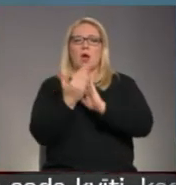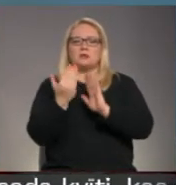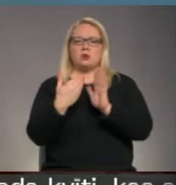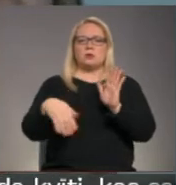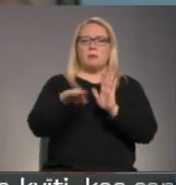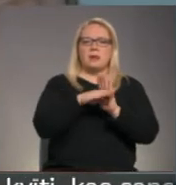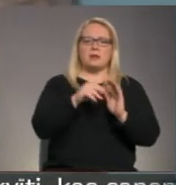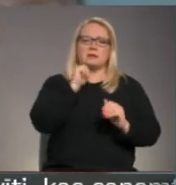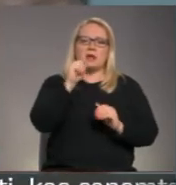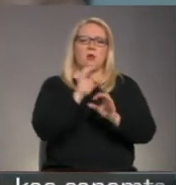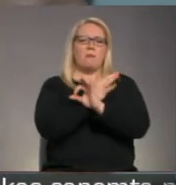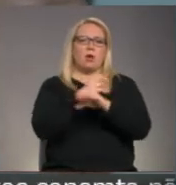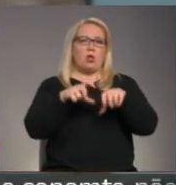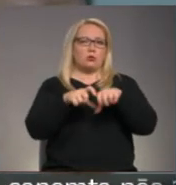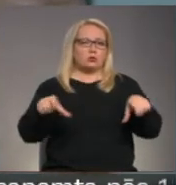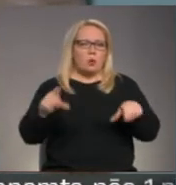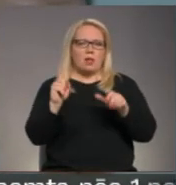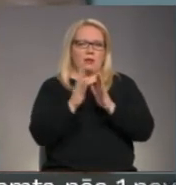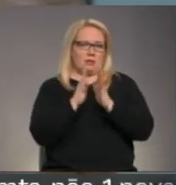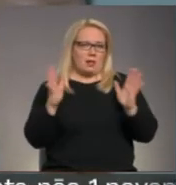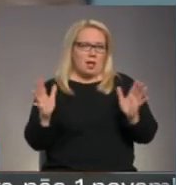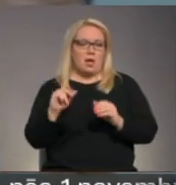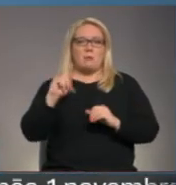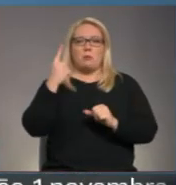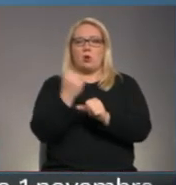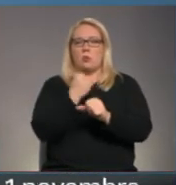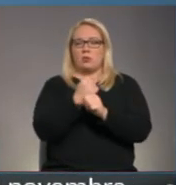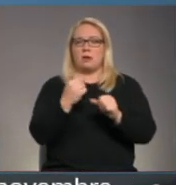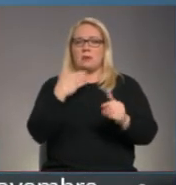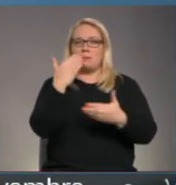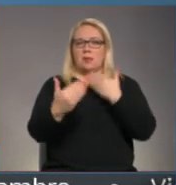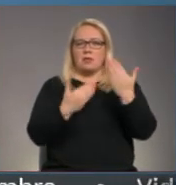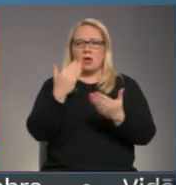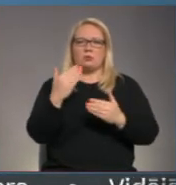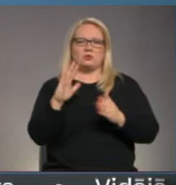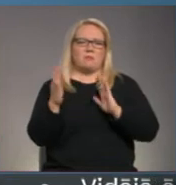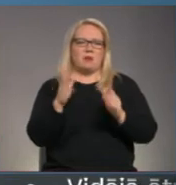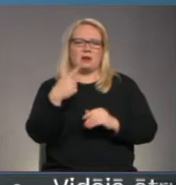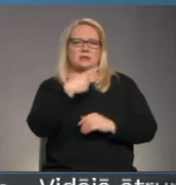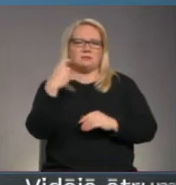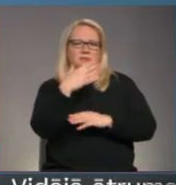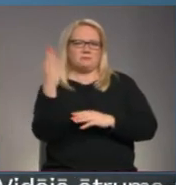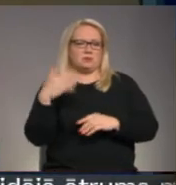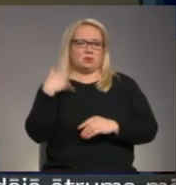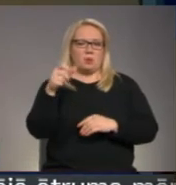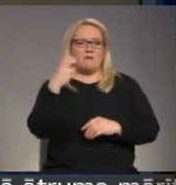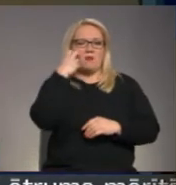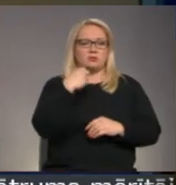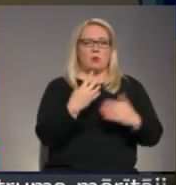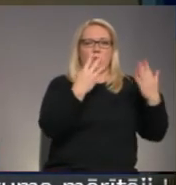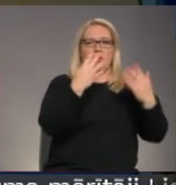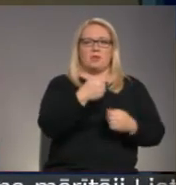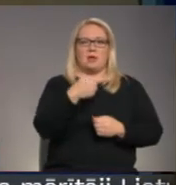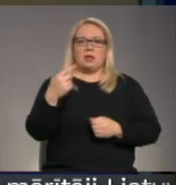piedalīties zaļo biologu skolā ir liela. Uz pirmo nodarbību bija pieteikušies vairāk nekā simts skolēni vecumā no 9.